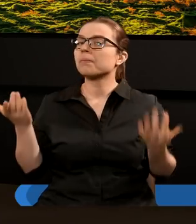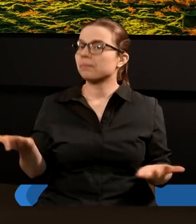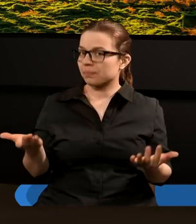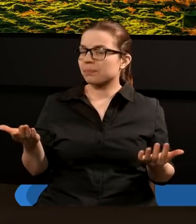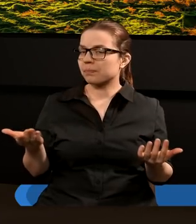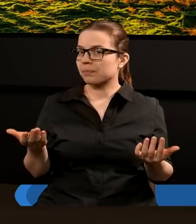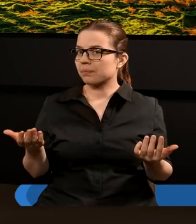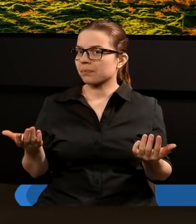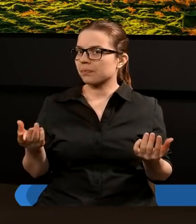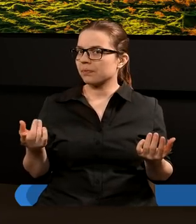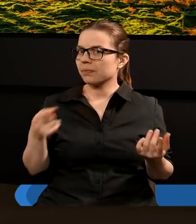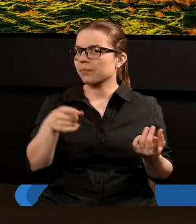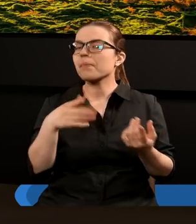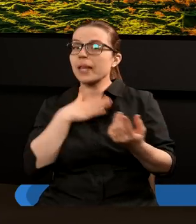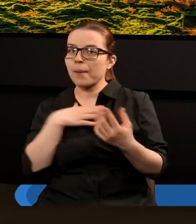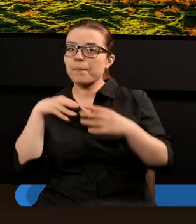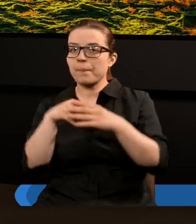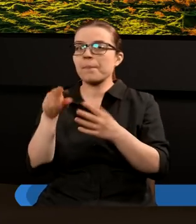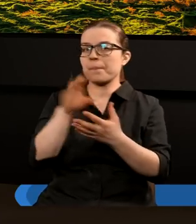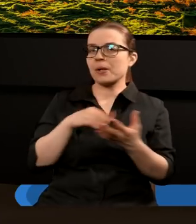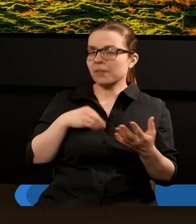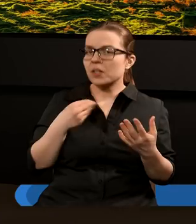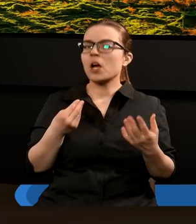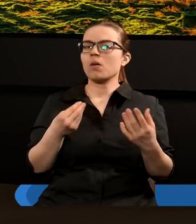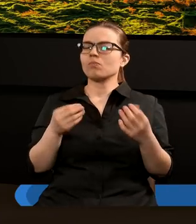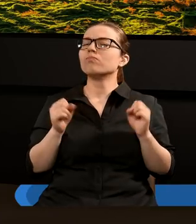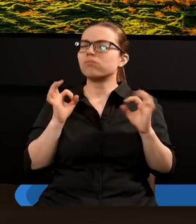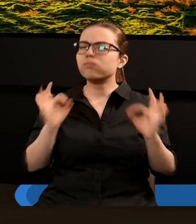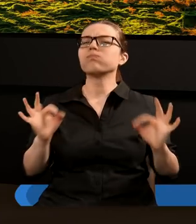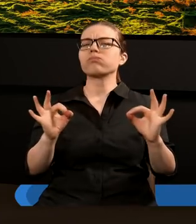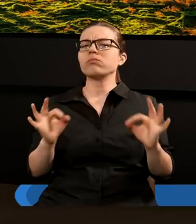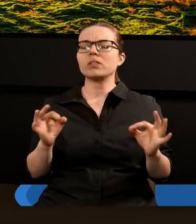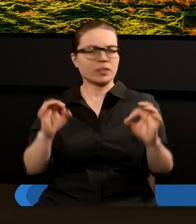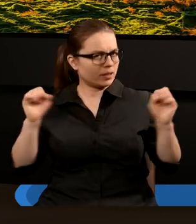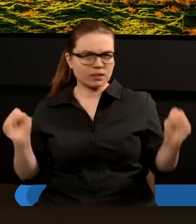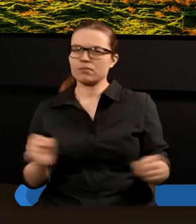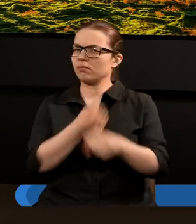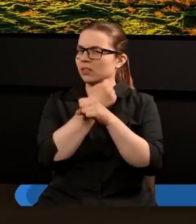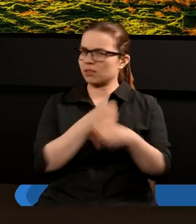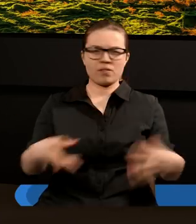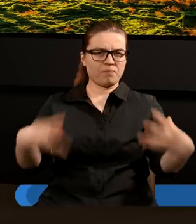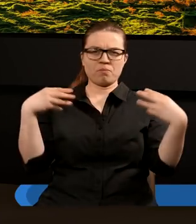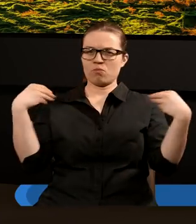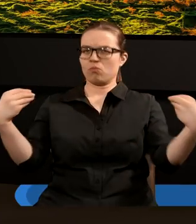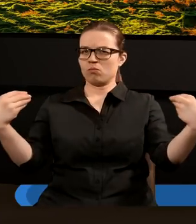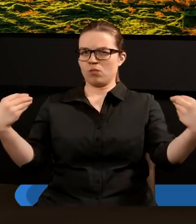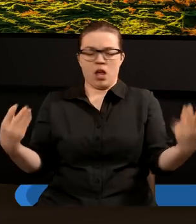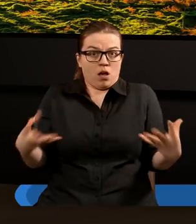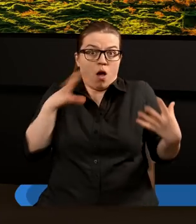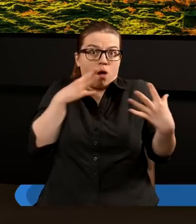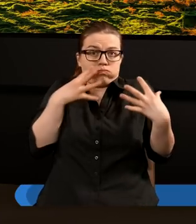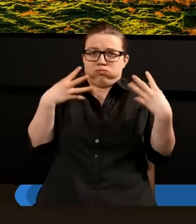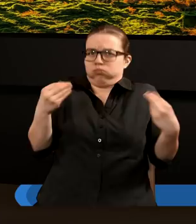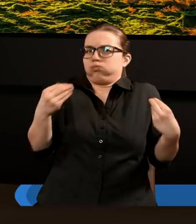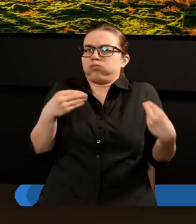natomiast mamy tutaj wizję całkowicie, absolutnie niesamowitą, niektórzy mogli powiedzieć, że fantastyczną.